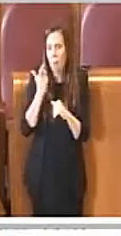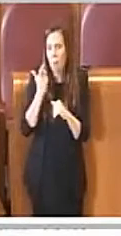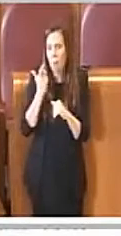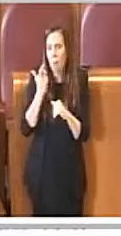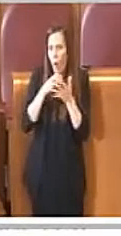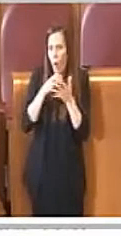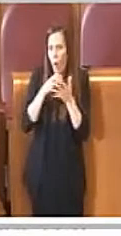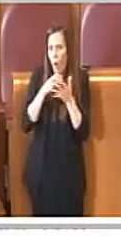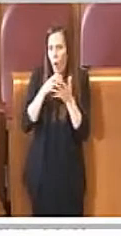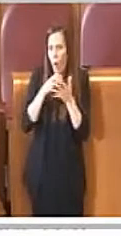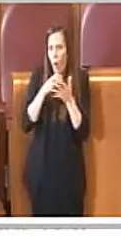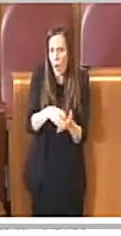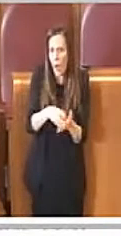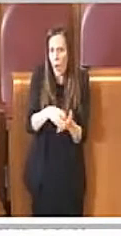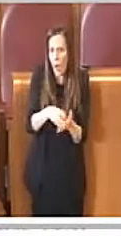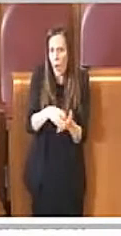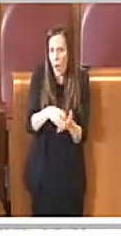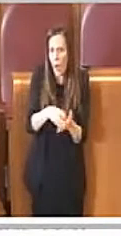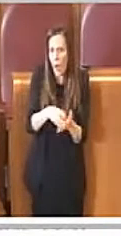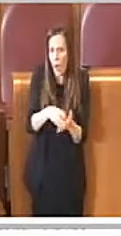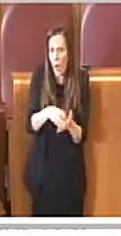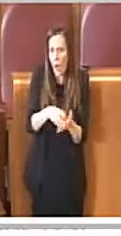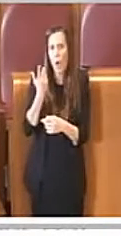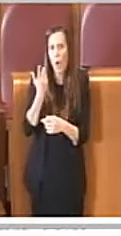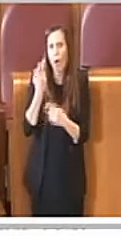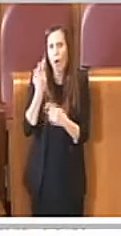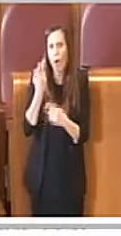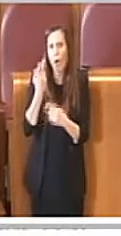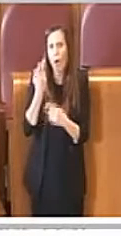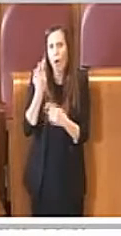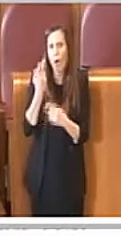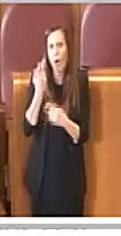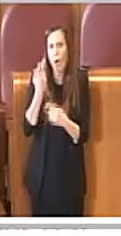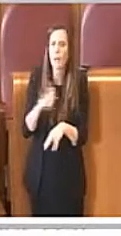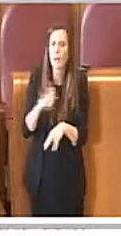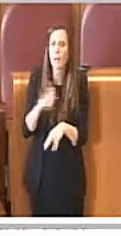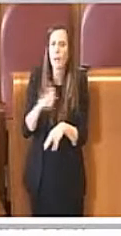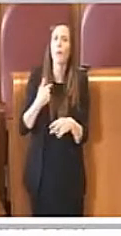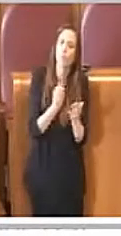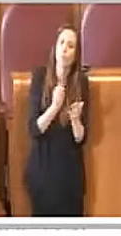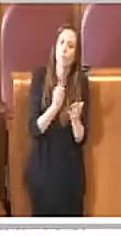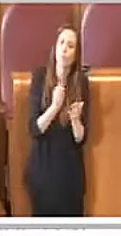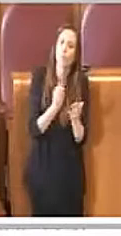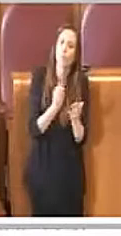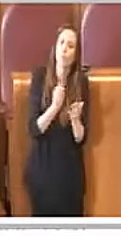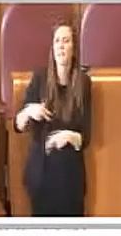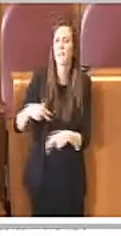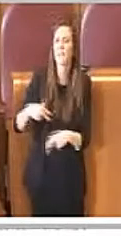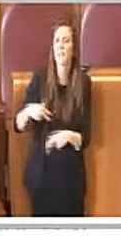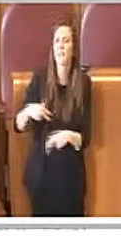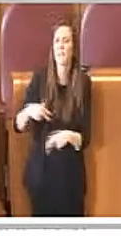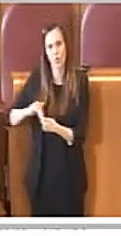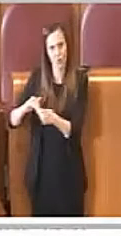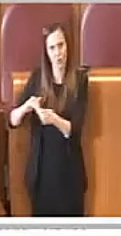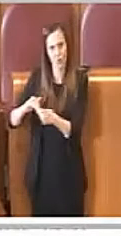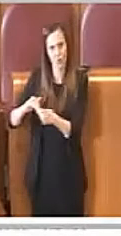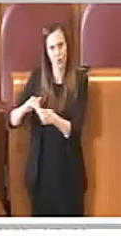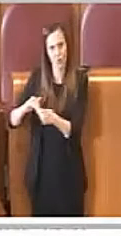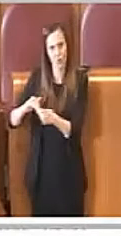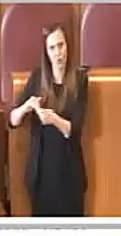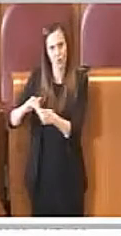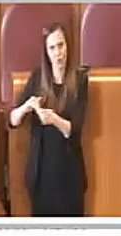equilibrio tra attività produttive e vita sociale. Ho visto spesso